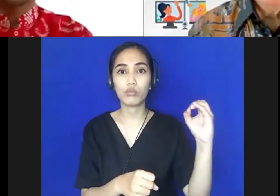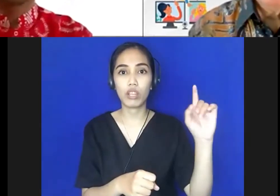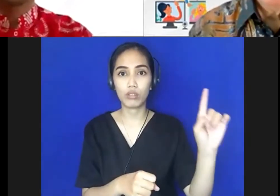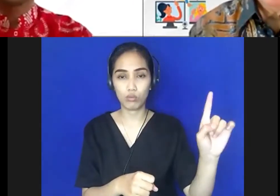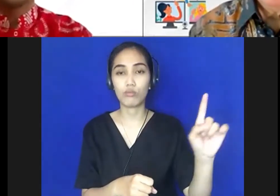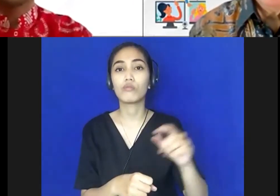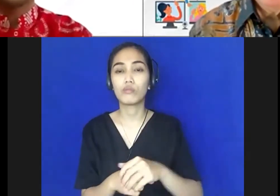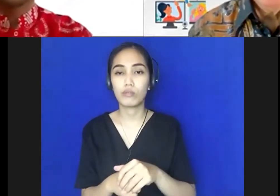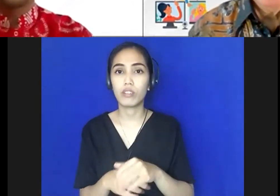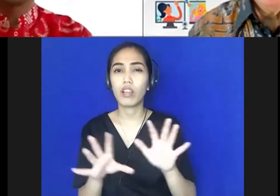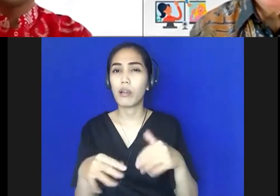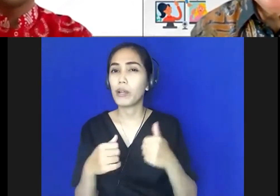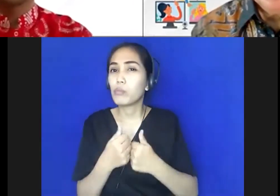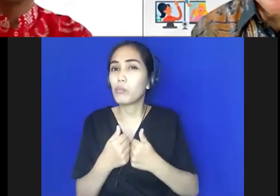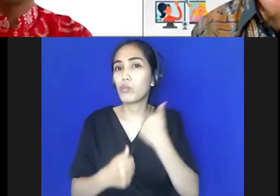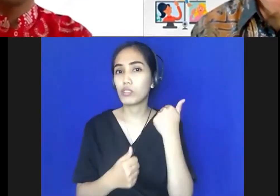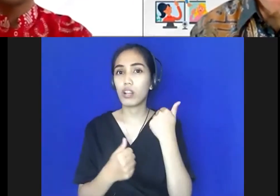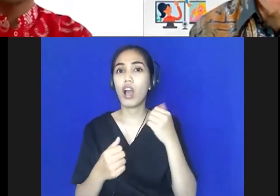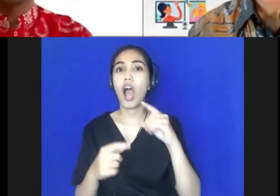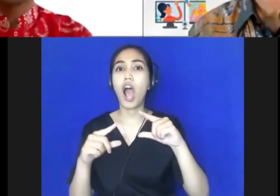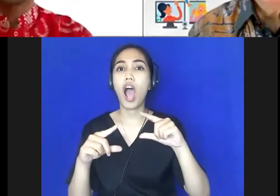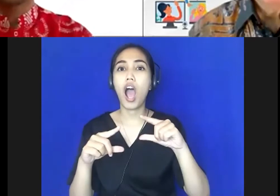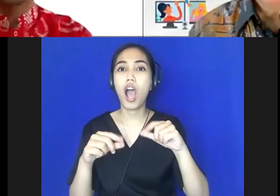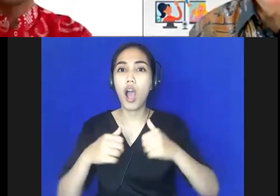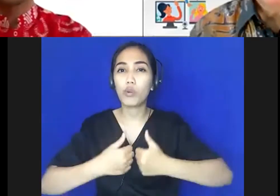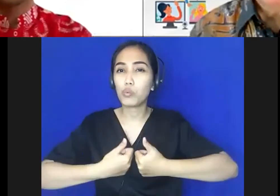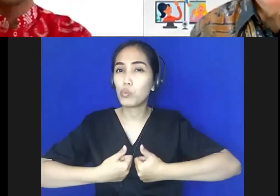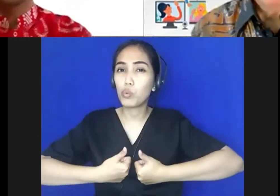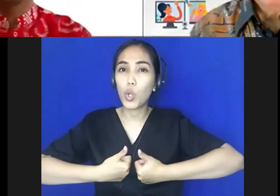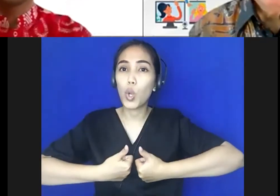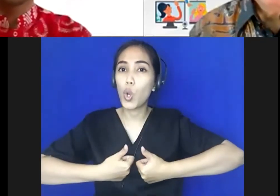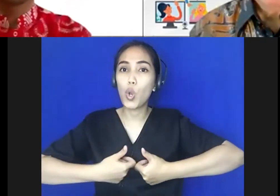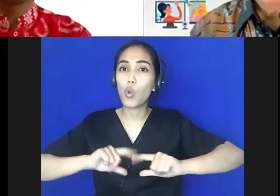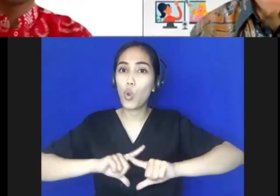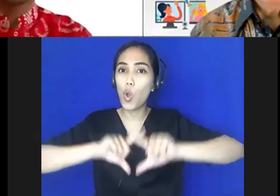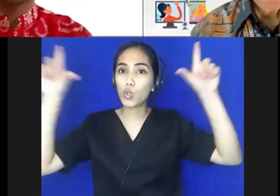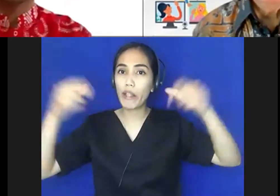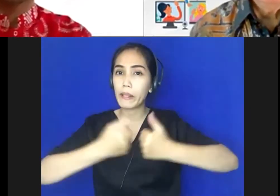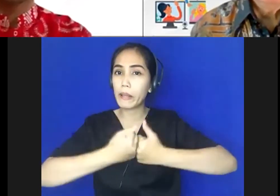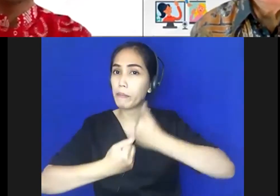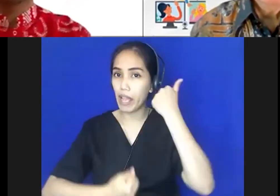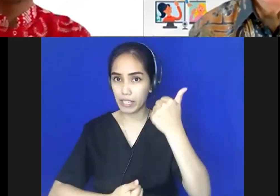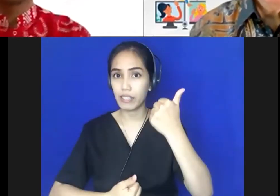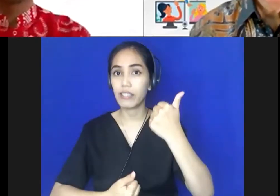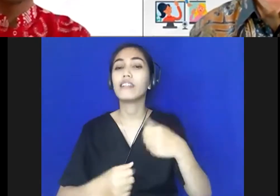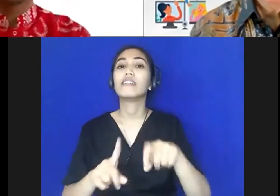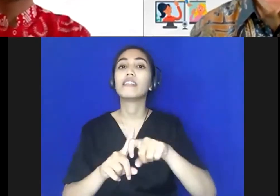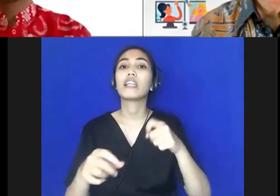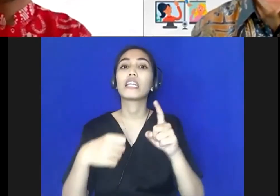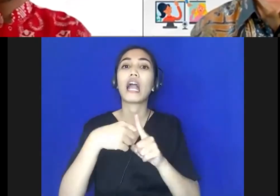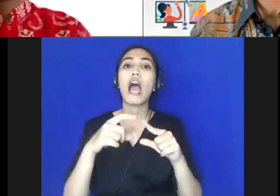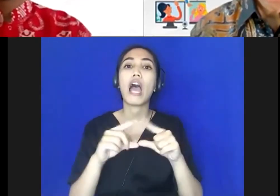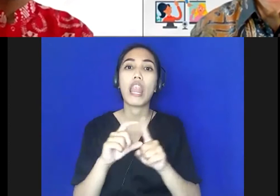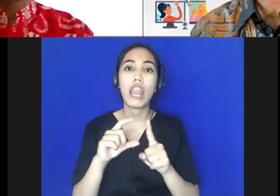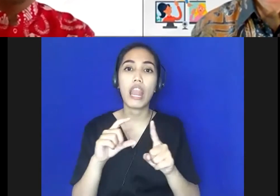dan the most outstanding alumni of the past 30 years dari Canada World Youth Montreal Canada, tahun 2001.